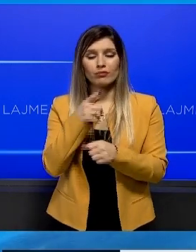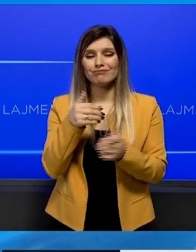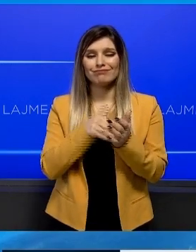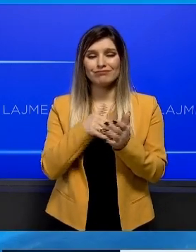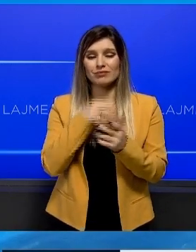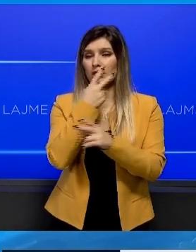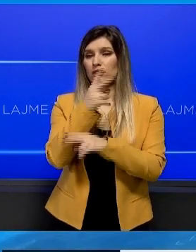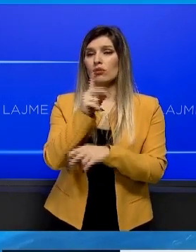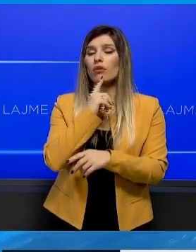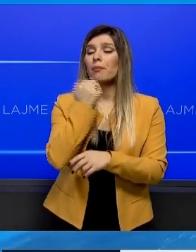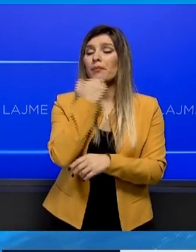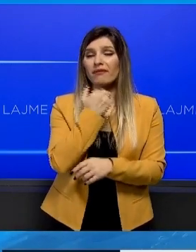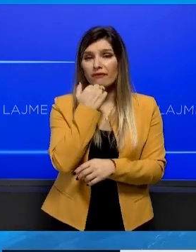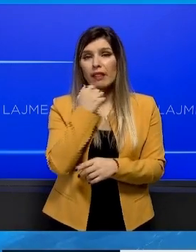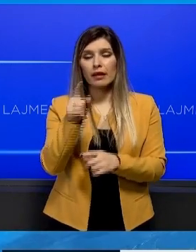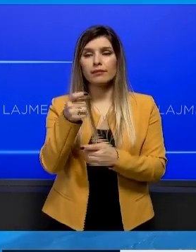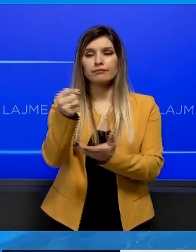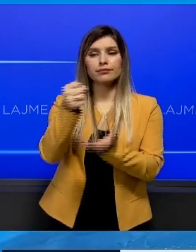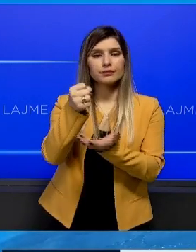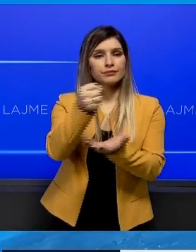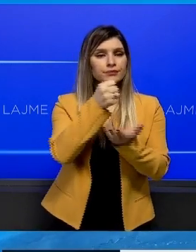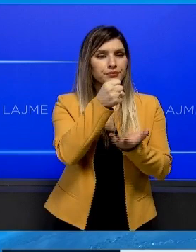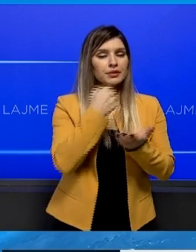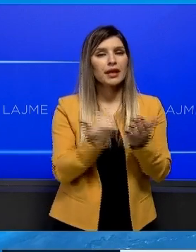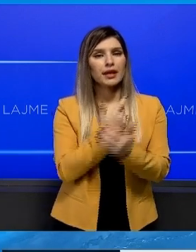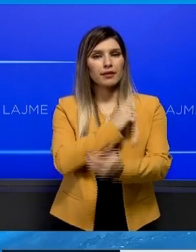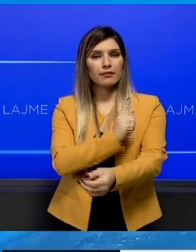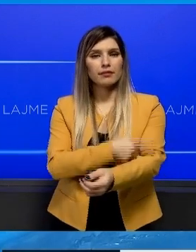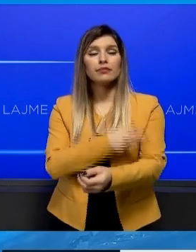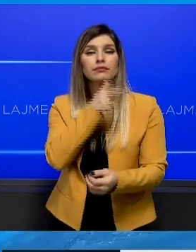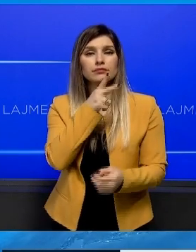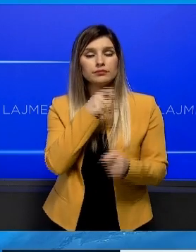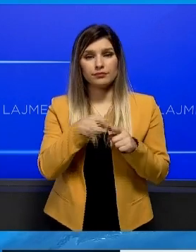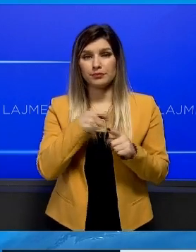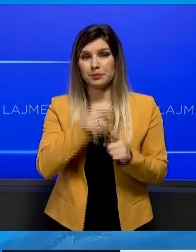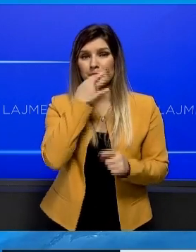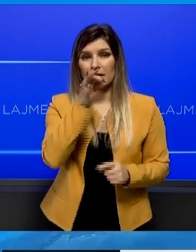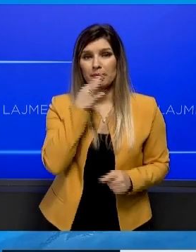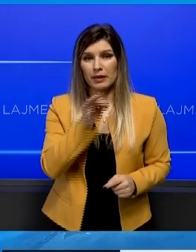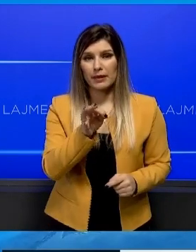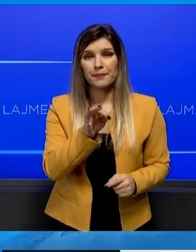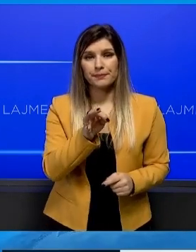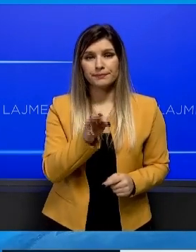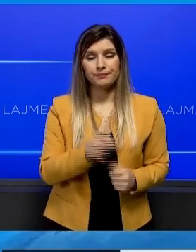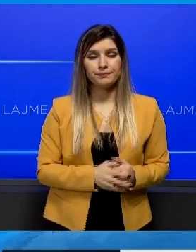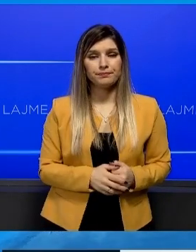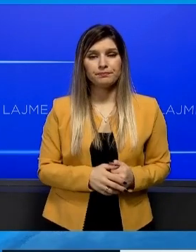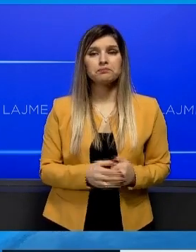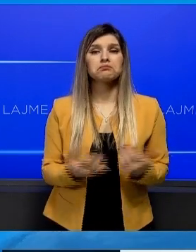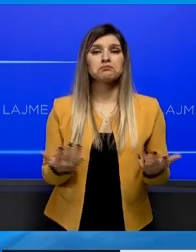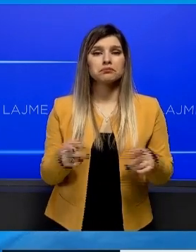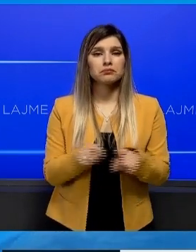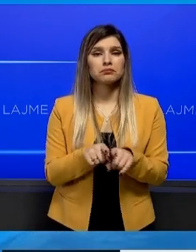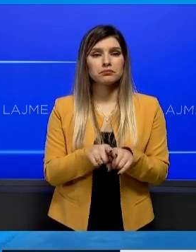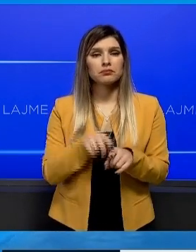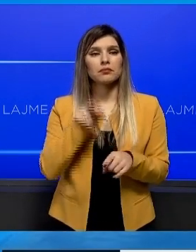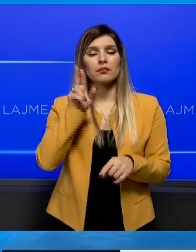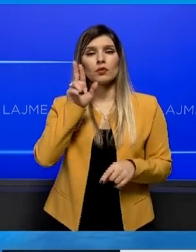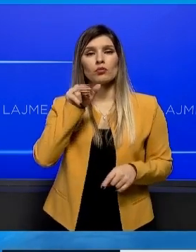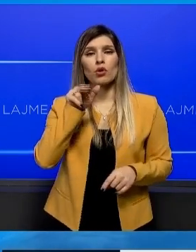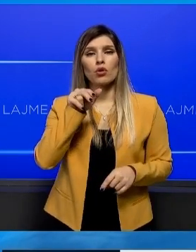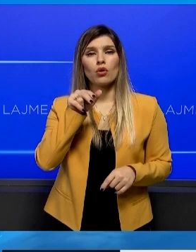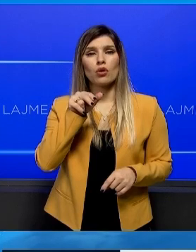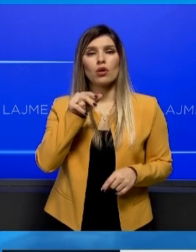investitorët private investojnë në kapacitetetve treja gjenëruse ga burimeve të rri përtrishme, si nga fotovoltaiket